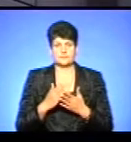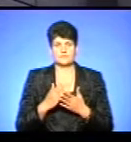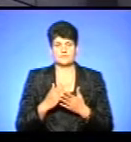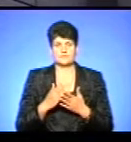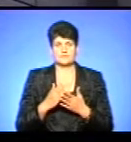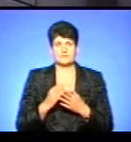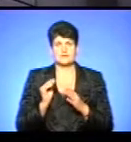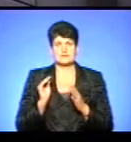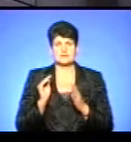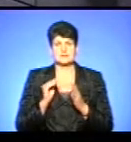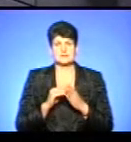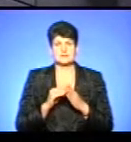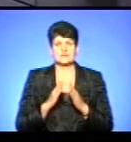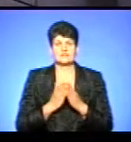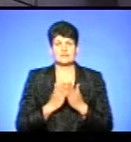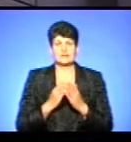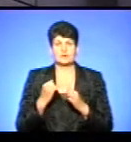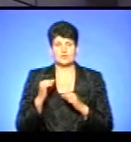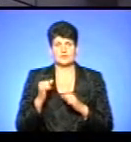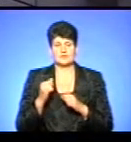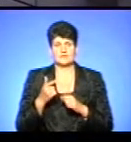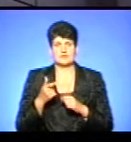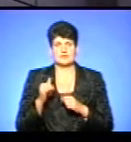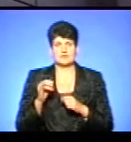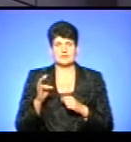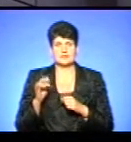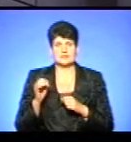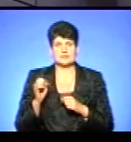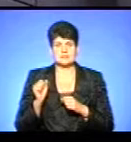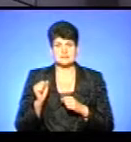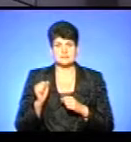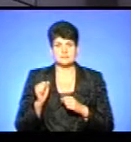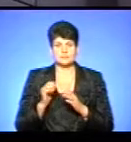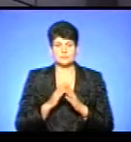електровелосипед занесений в книгу рекордів Гіннеса. Ми можемо також глянути, попрошу режисерів нам